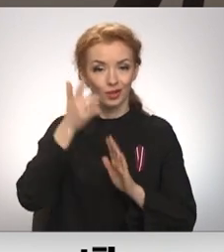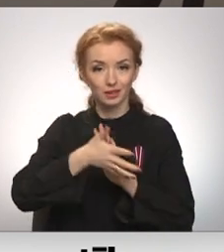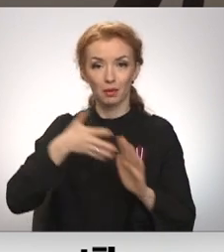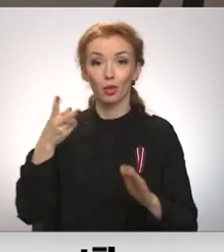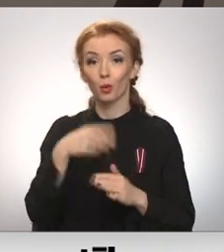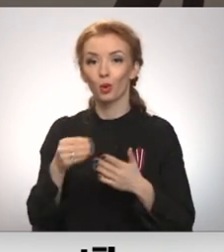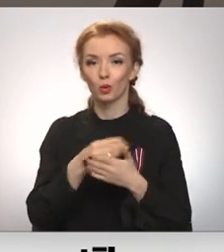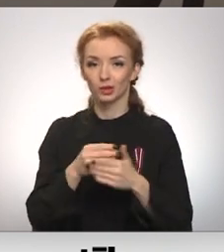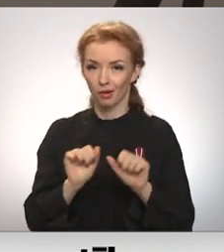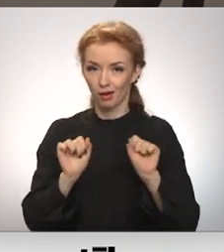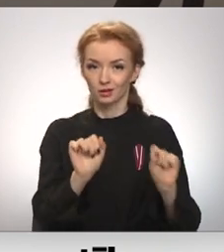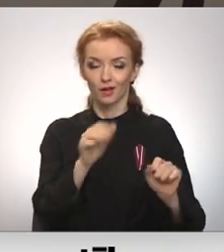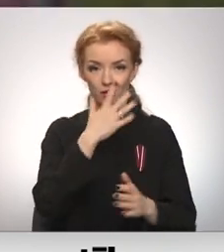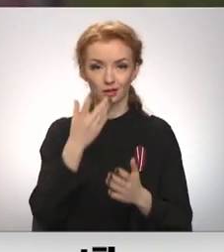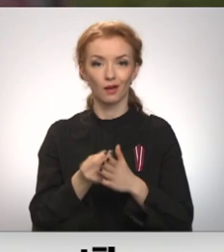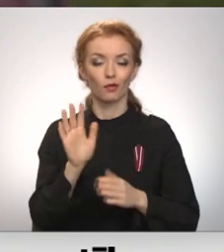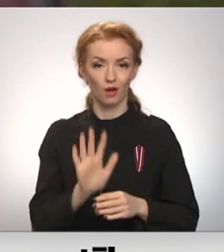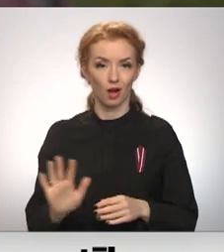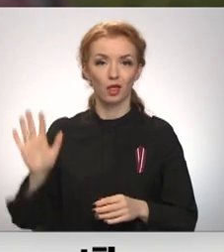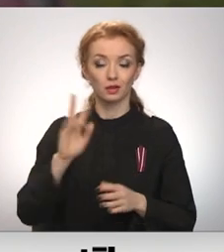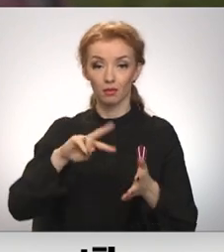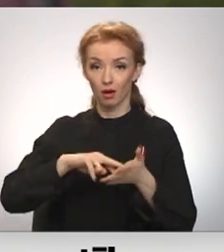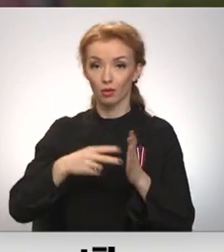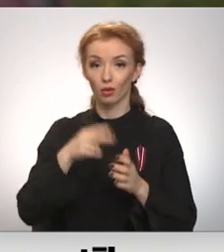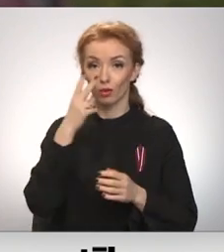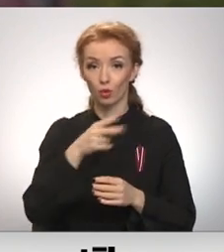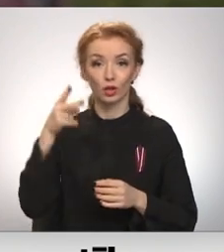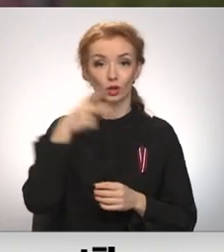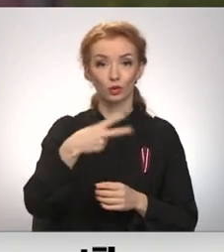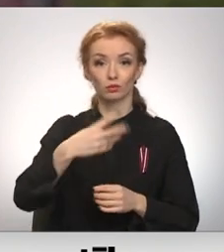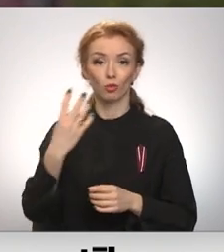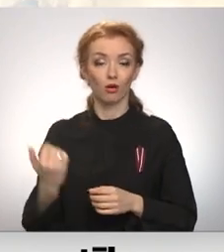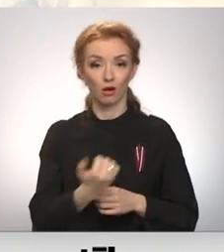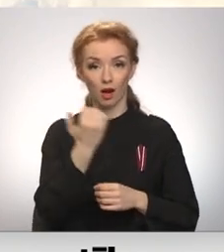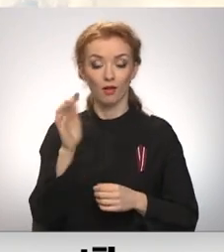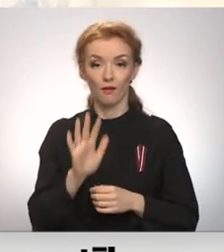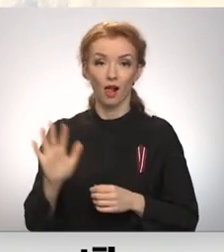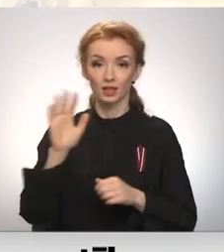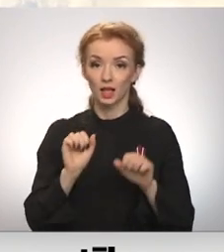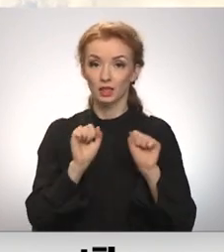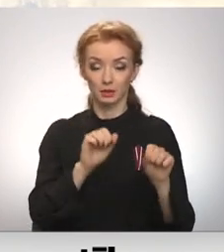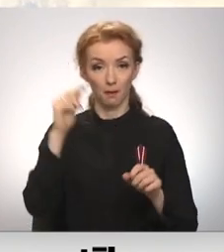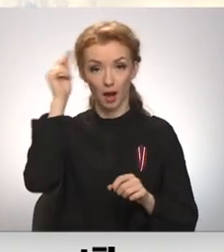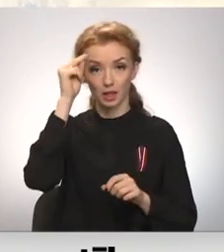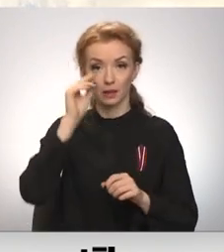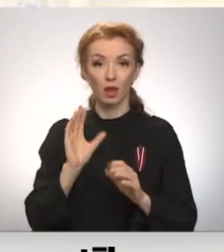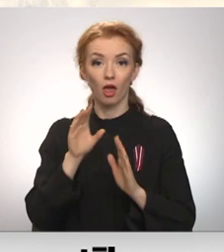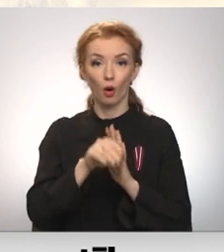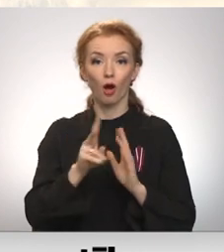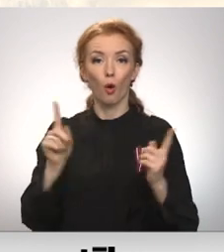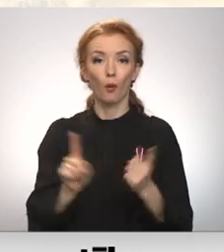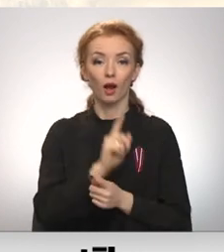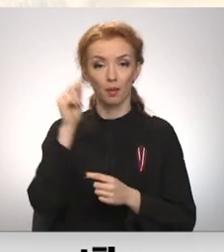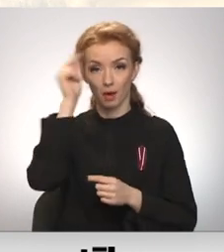nozīmē aizstāvēt savu valsti. Plānots, no 2024. gada valsts aizsardzības mācība varētu kļūt par obligātu mācību